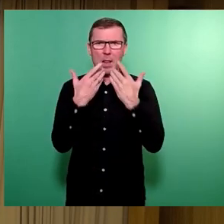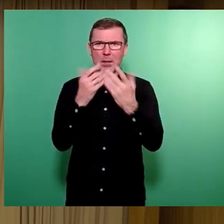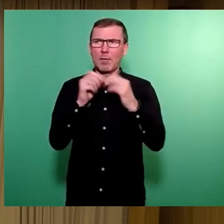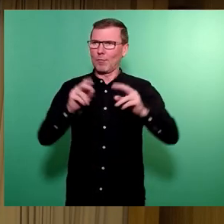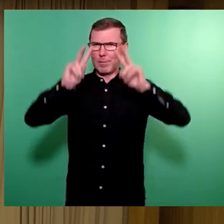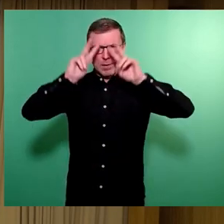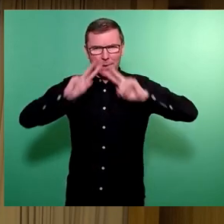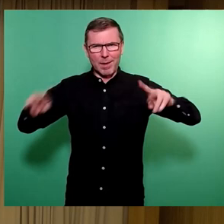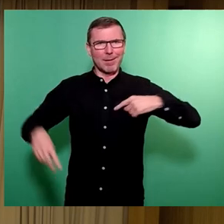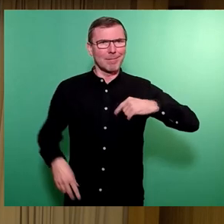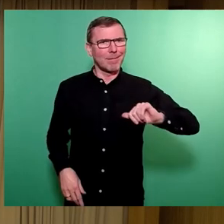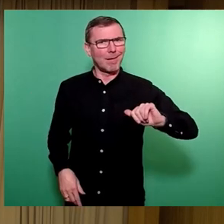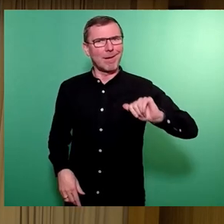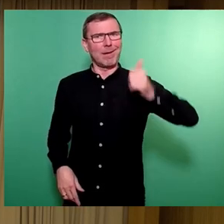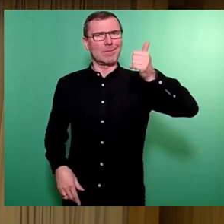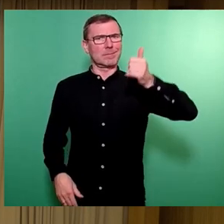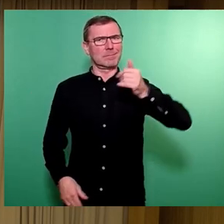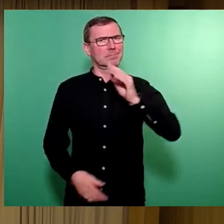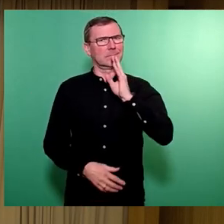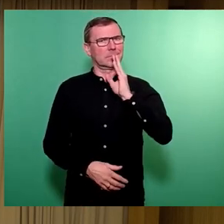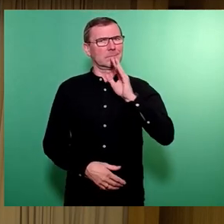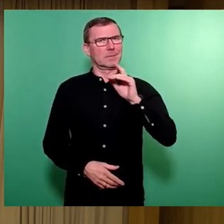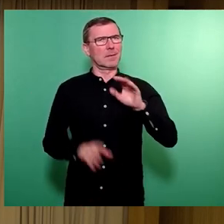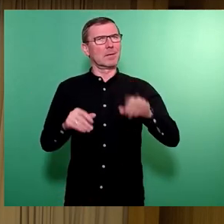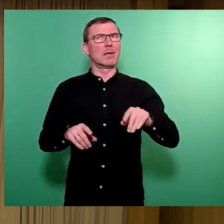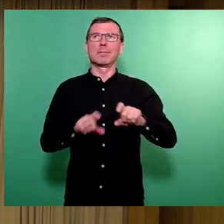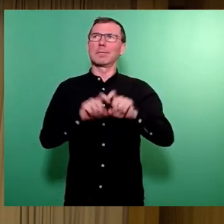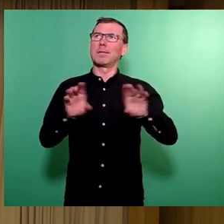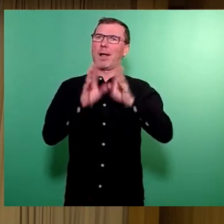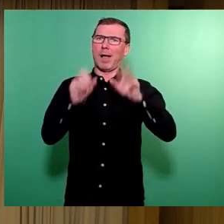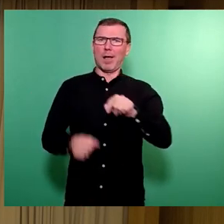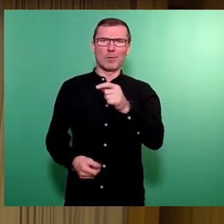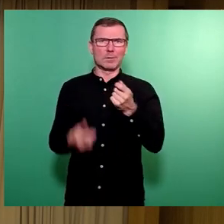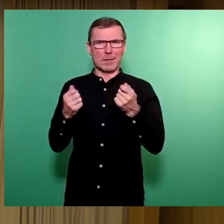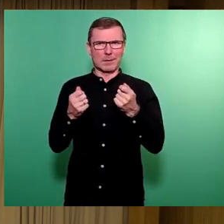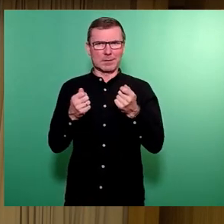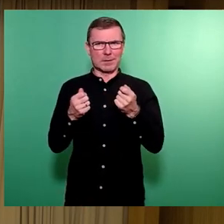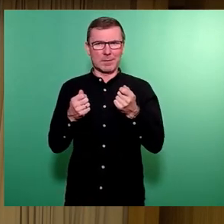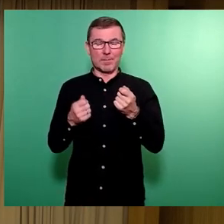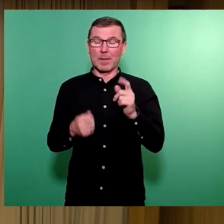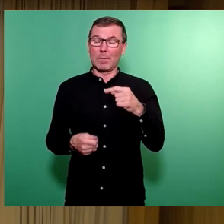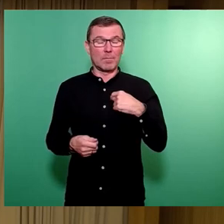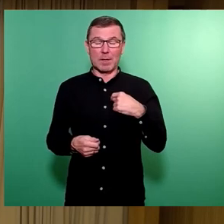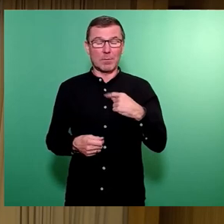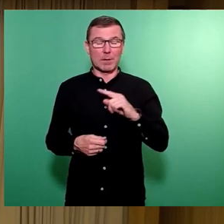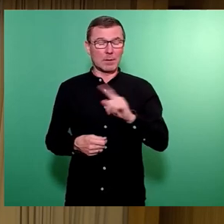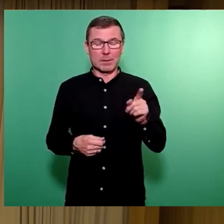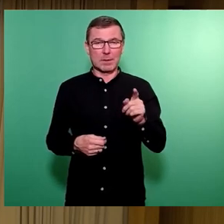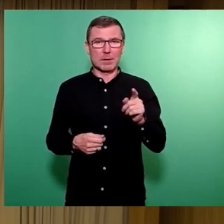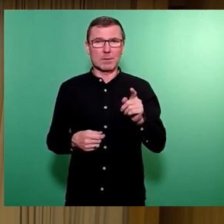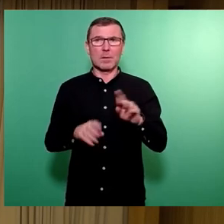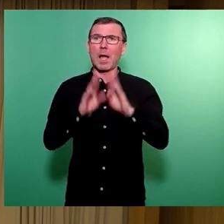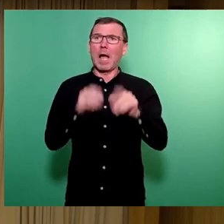als erster sprechen zu dürfen zum Haushalt, wo wir nicht zu den haushalttragenden Fraktionen